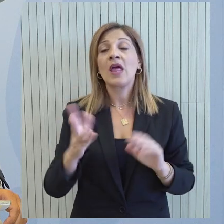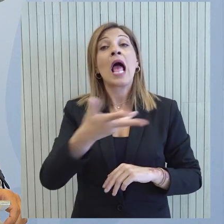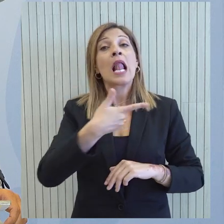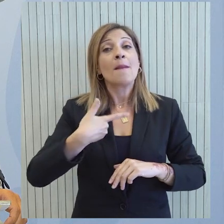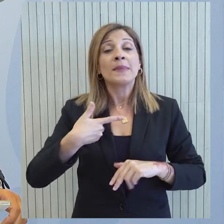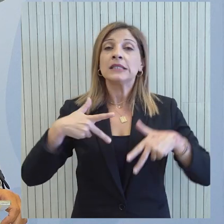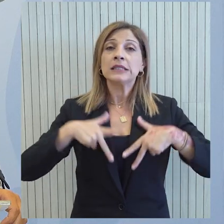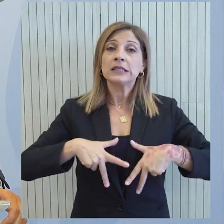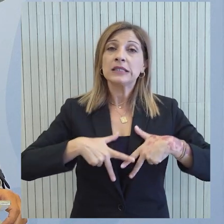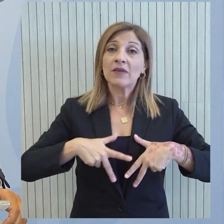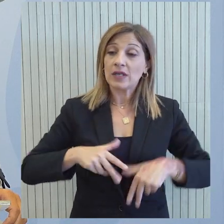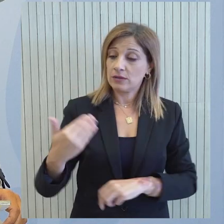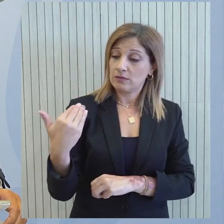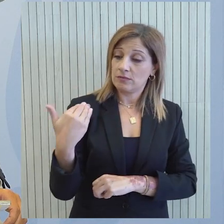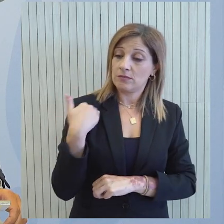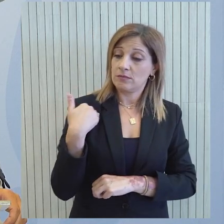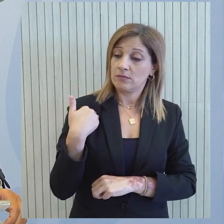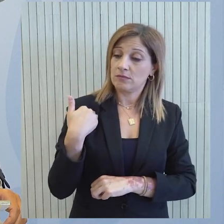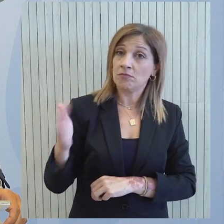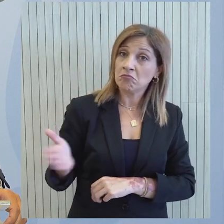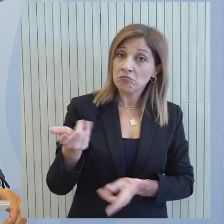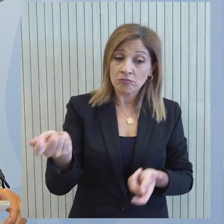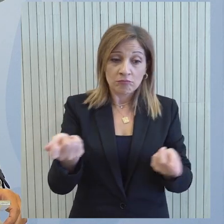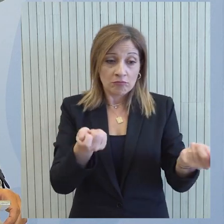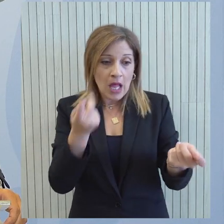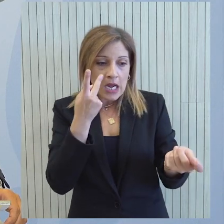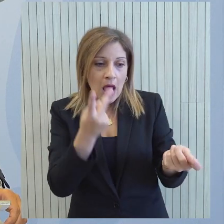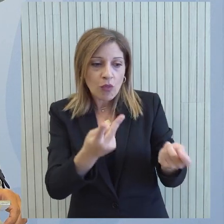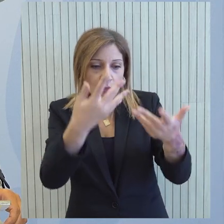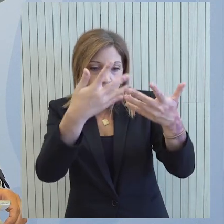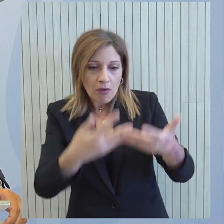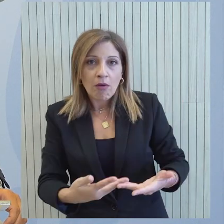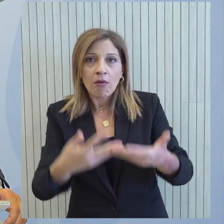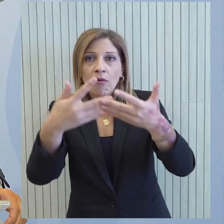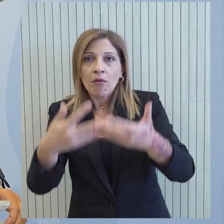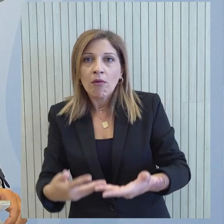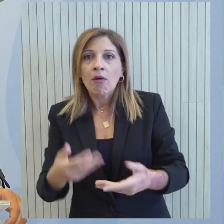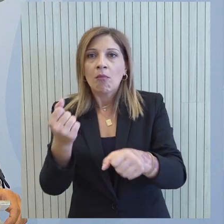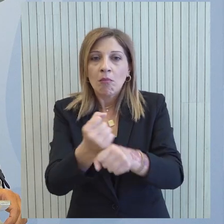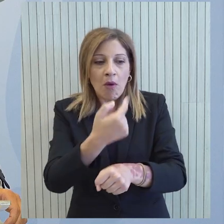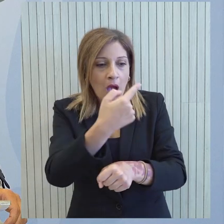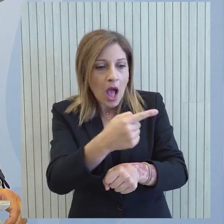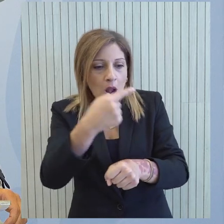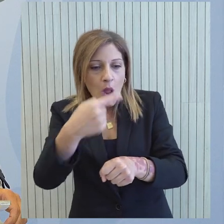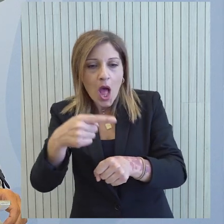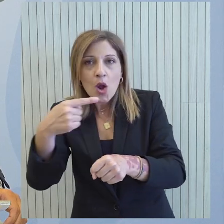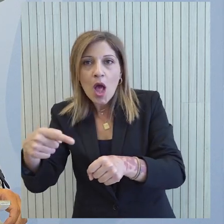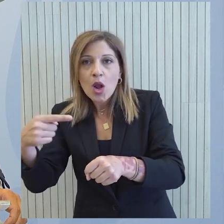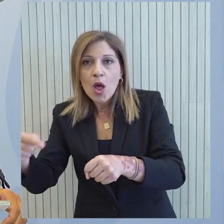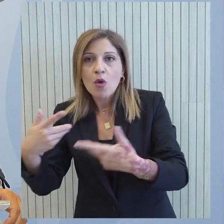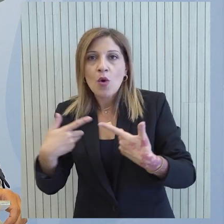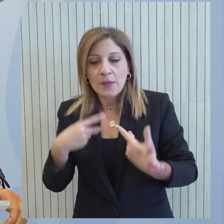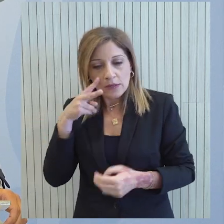διάστημα. Εμείς ως κυβέρνηση κληθήκαμε να διαχειριστούμε μια σειρά από έργα, μια σειρά από εθνικής σημασίας